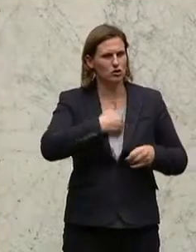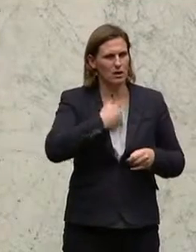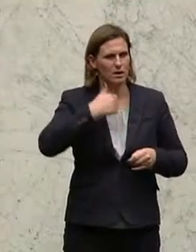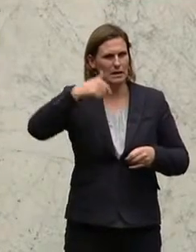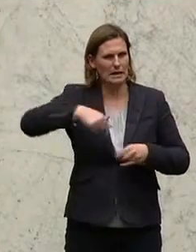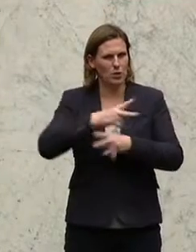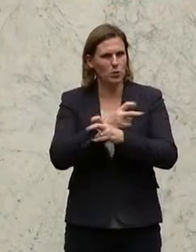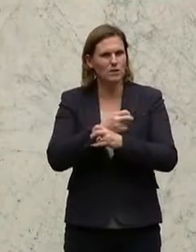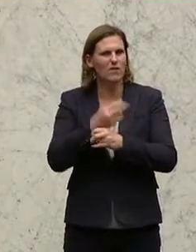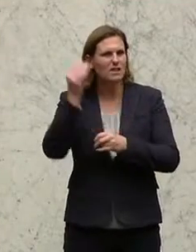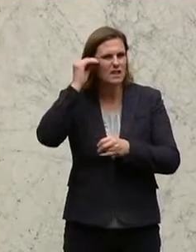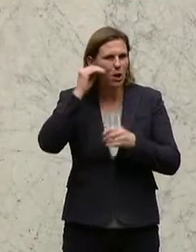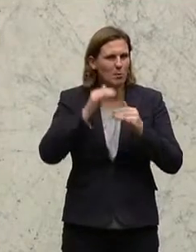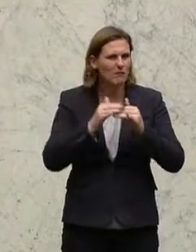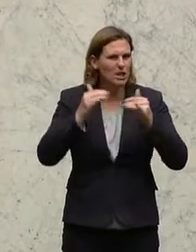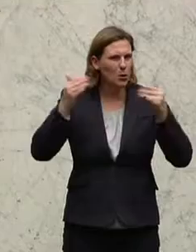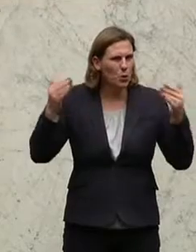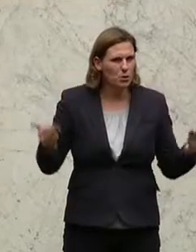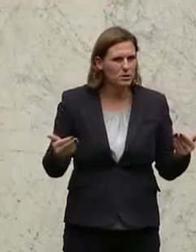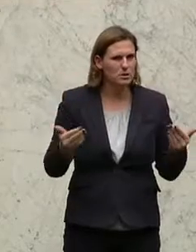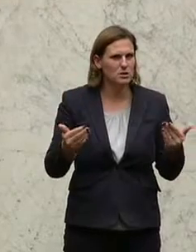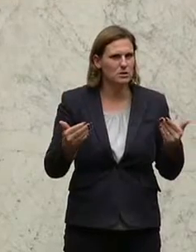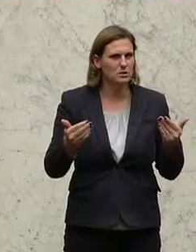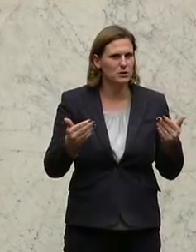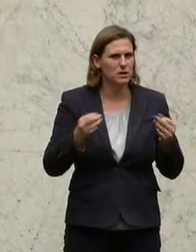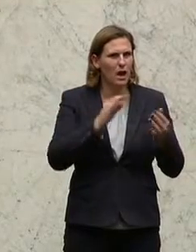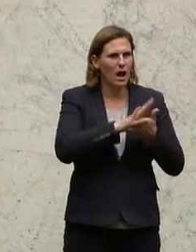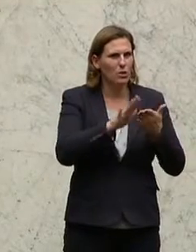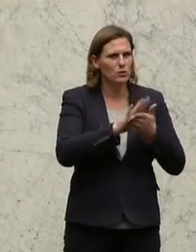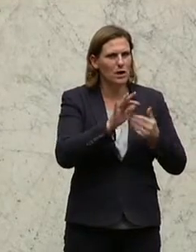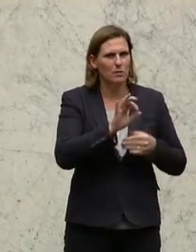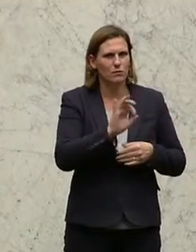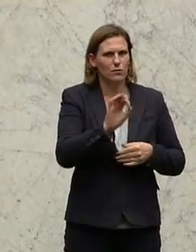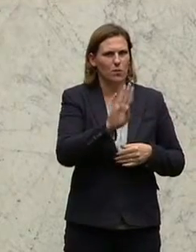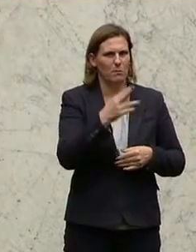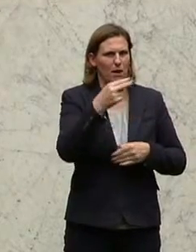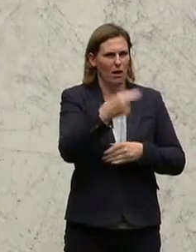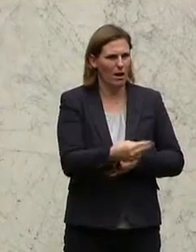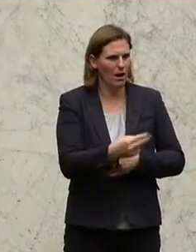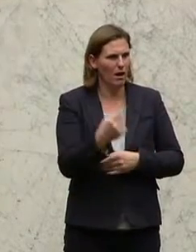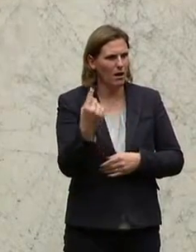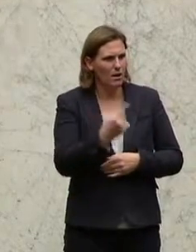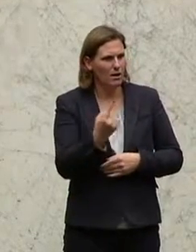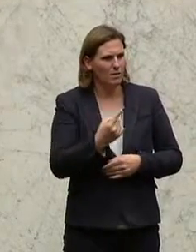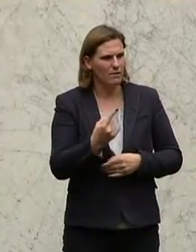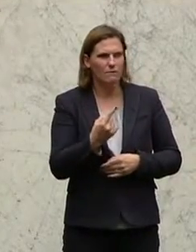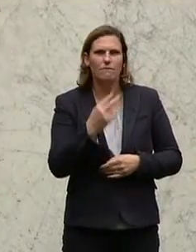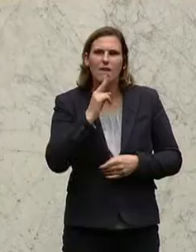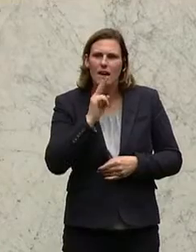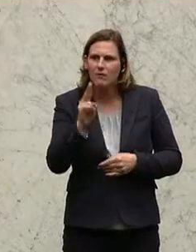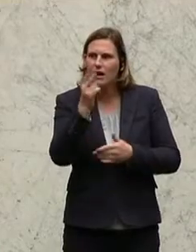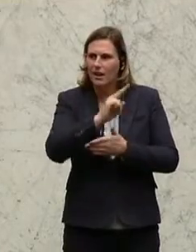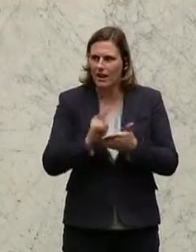Niederösterreich, was der Anstieg von Ausgaben für Bezirkshauptmannschaften an Land? Wer hat jetzt wirklich den Bericht gelesen?